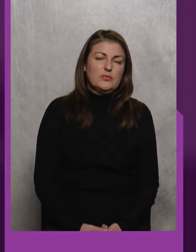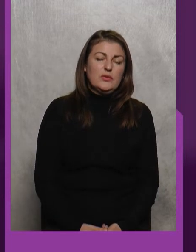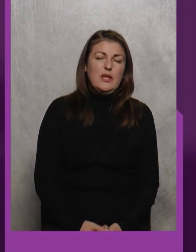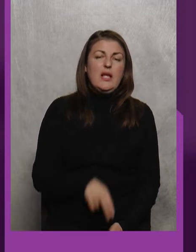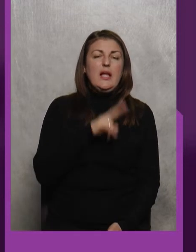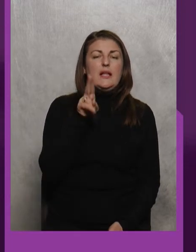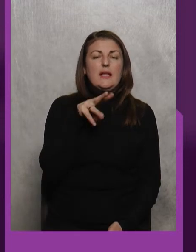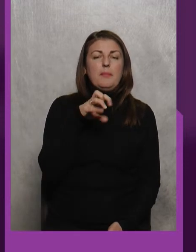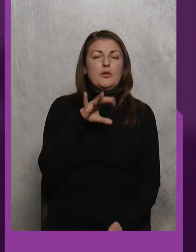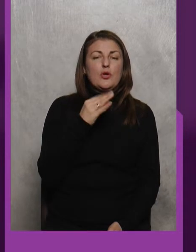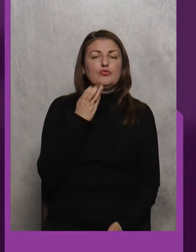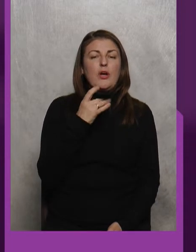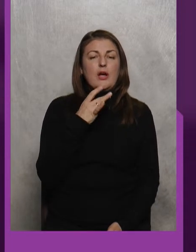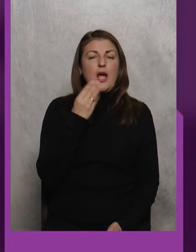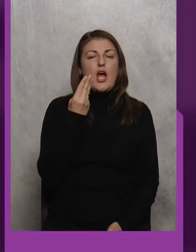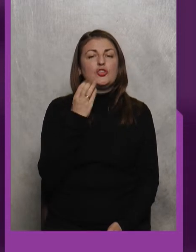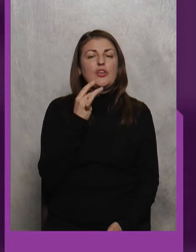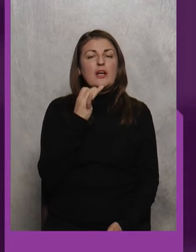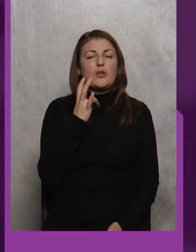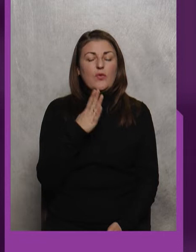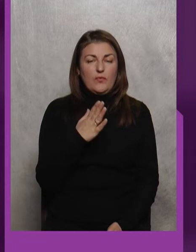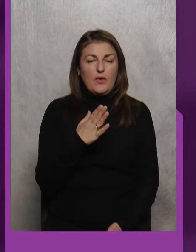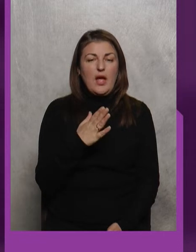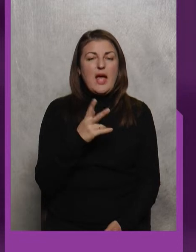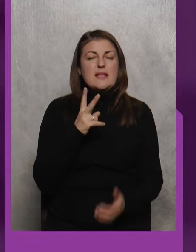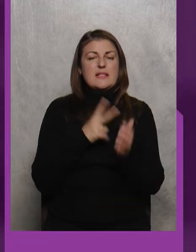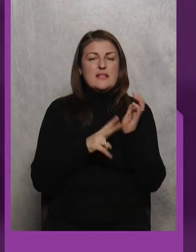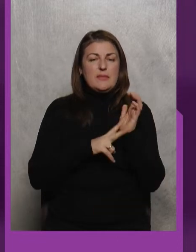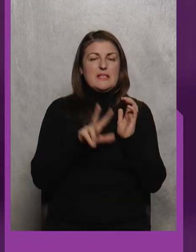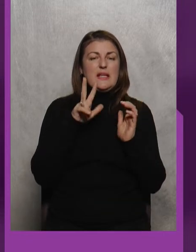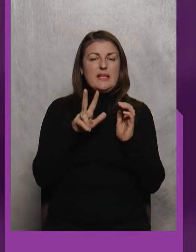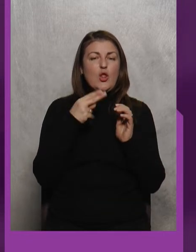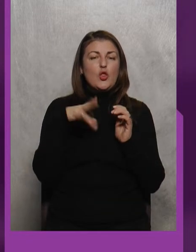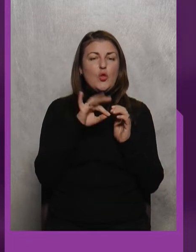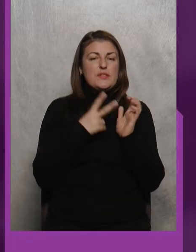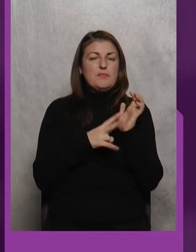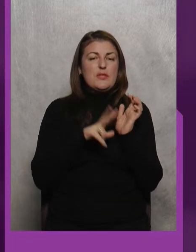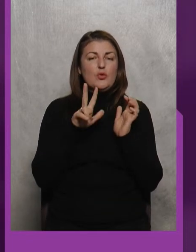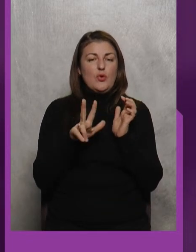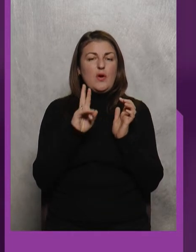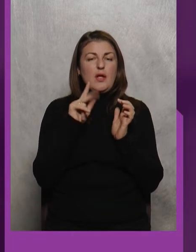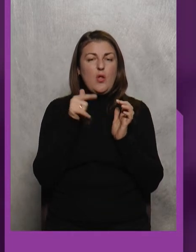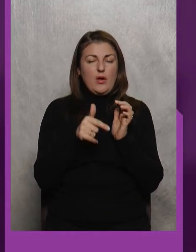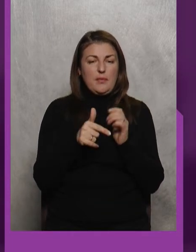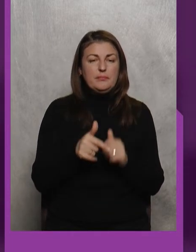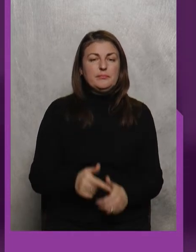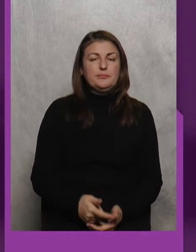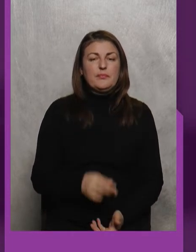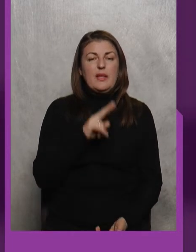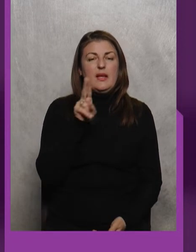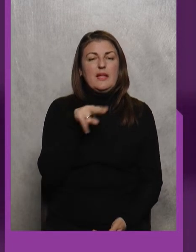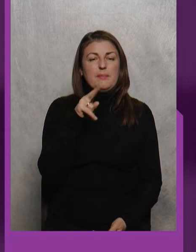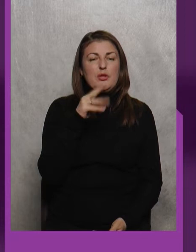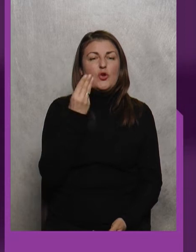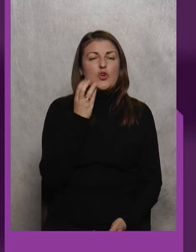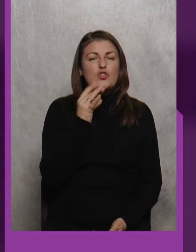Дмитро Шаров А, Шеретов, так? 73 до 73 кг Дмитро